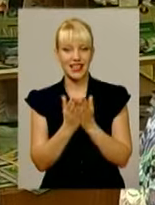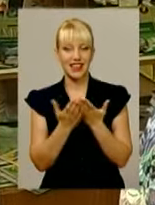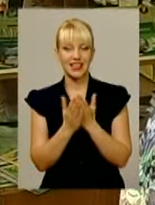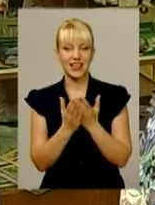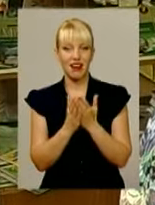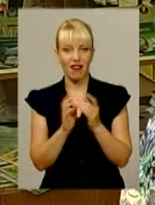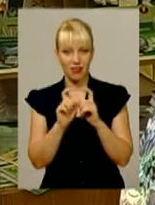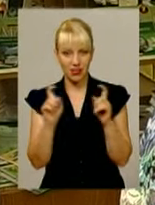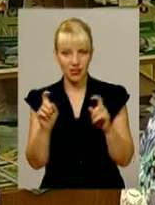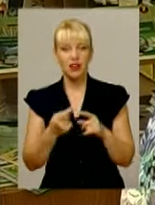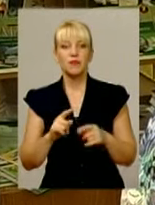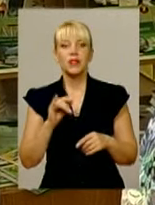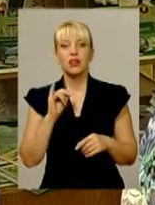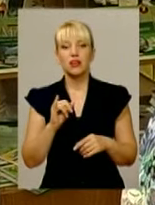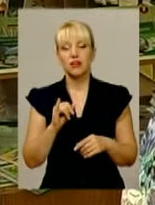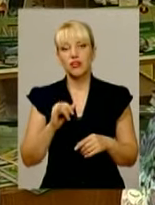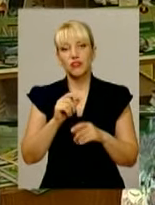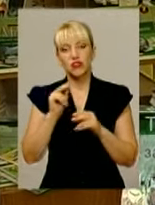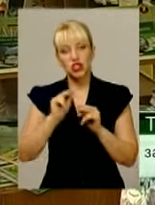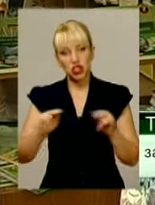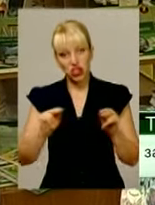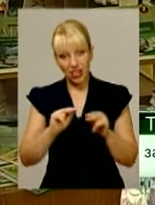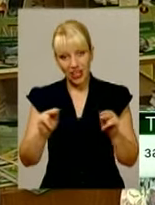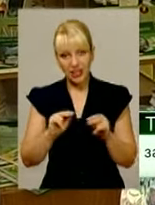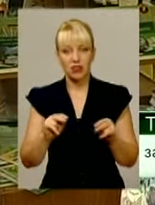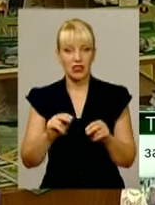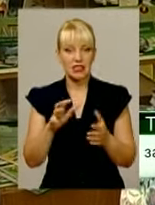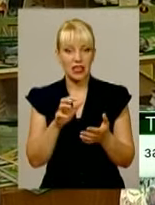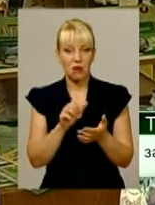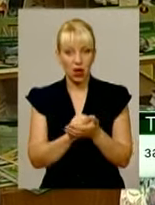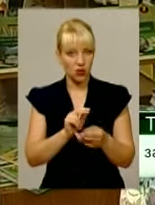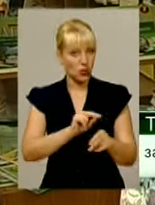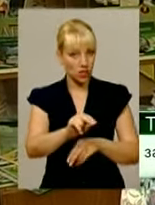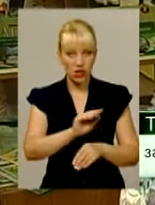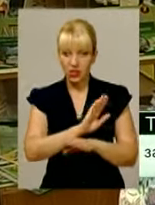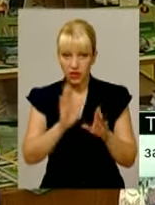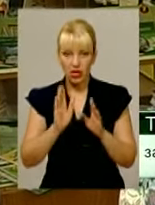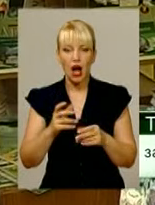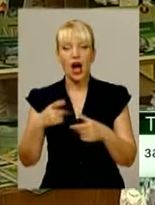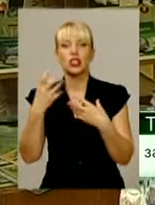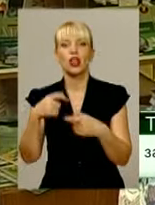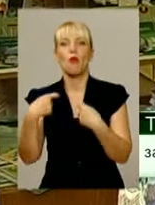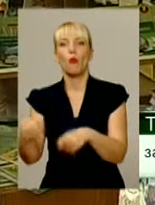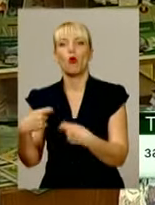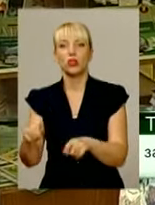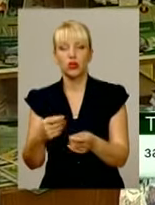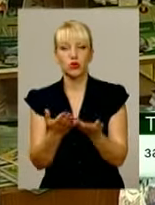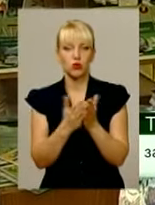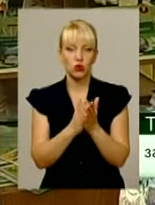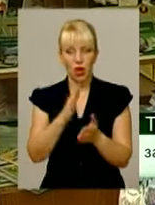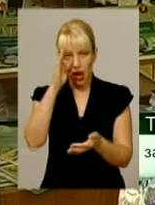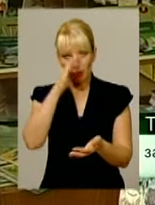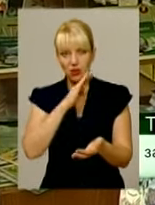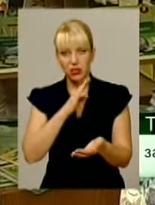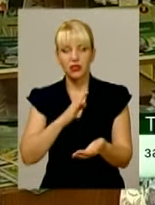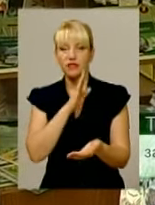Вчителі займаються не тільки навчанням дітей, а займаються продажі підручників, посібників і зошитів. Вони збирають у батьків